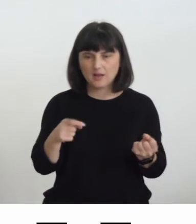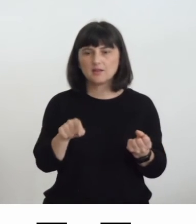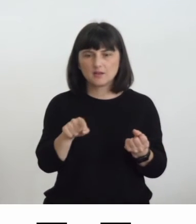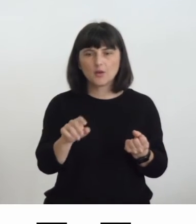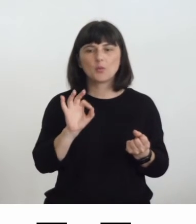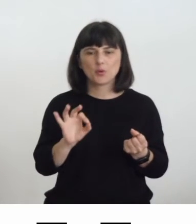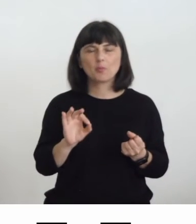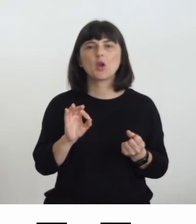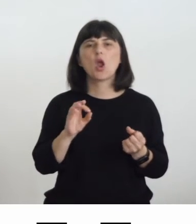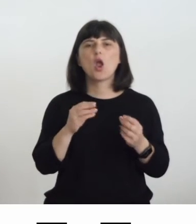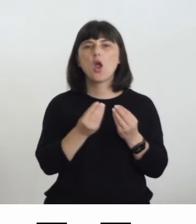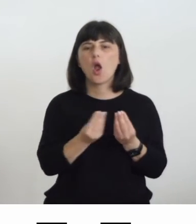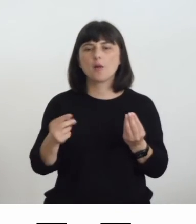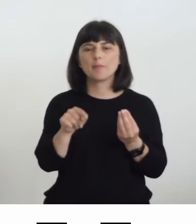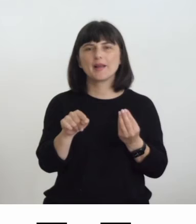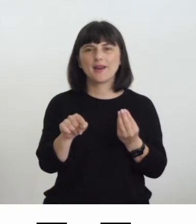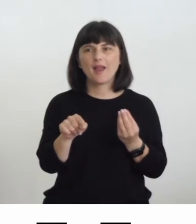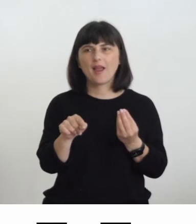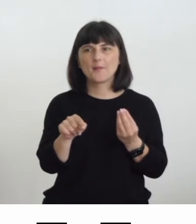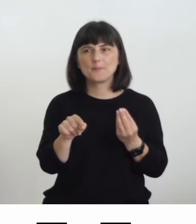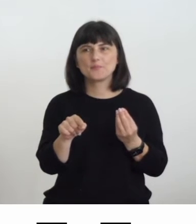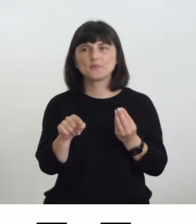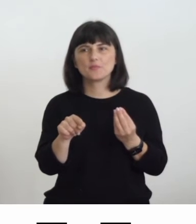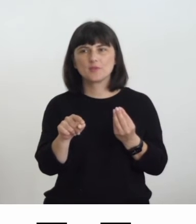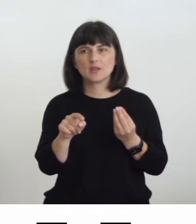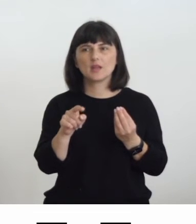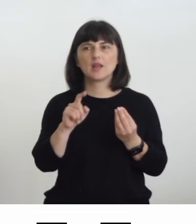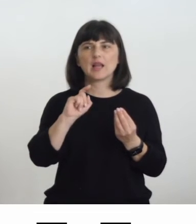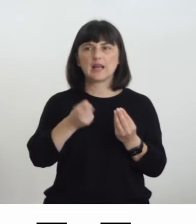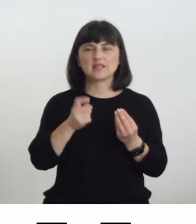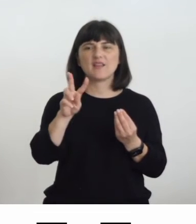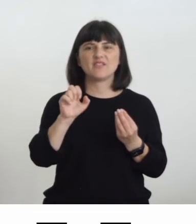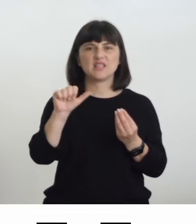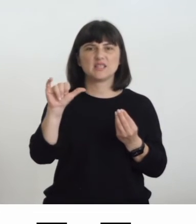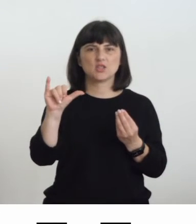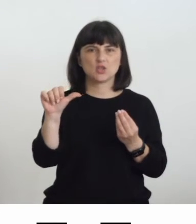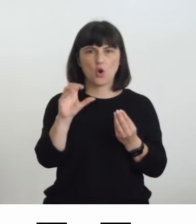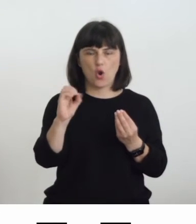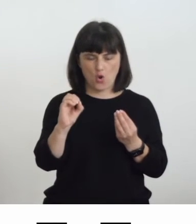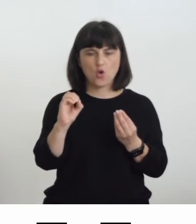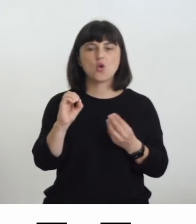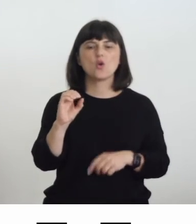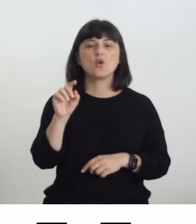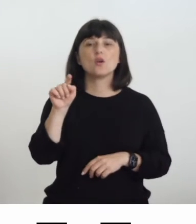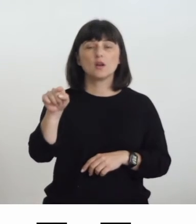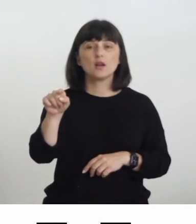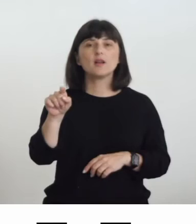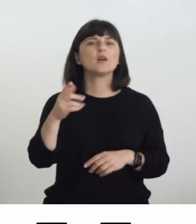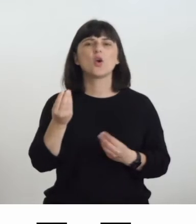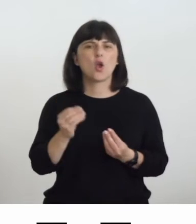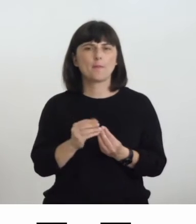di Grazia Varisco cinetica nel senso che comunque si muove è stata tradotta semplicemente utilizzando delle biglie